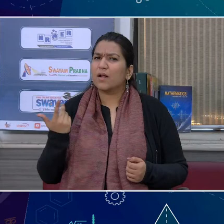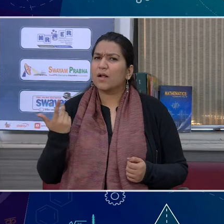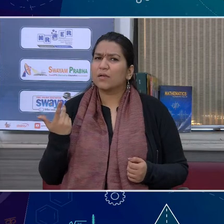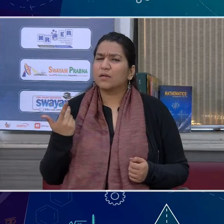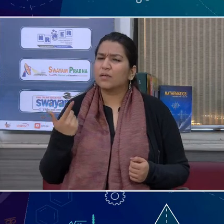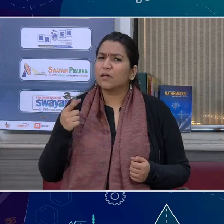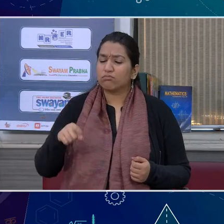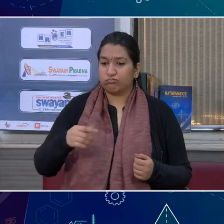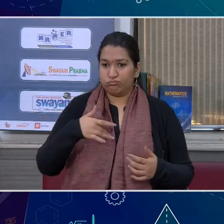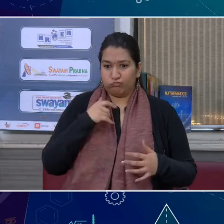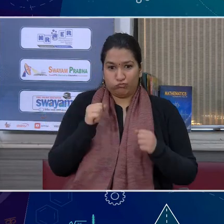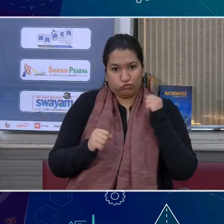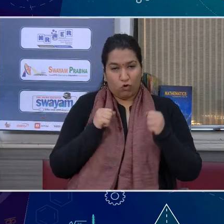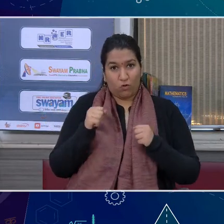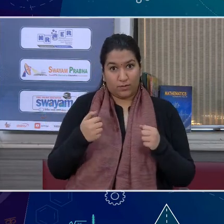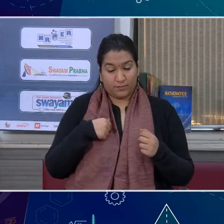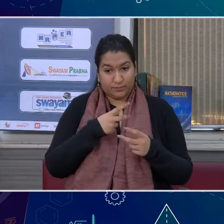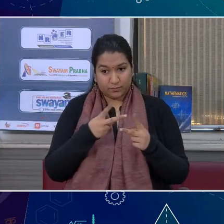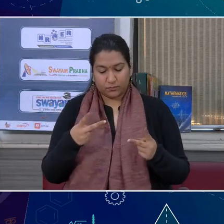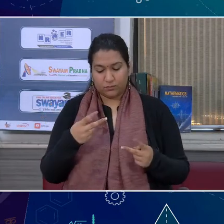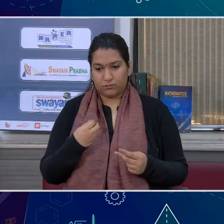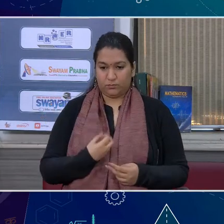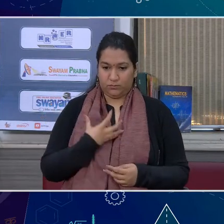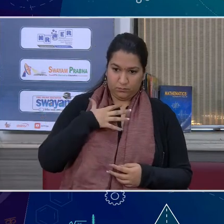जो मस्ती है उसमें सुख और